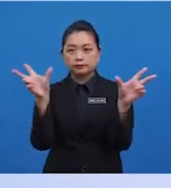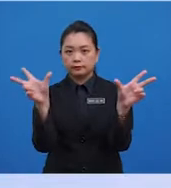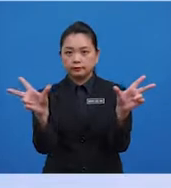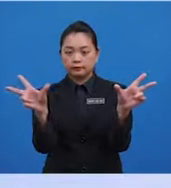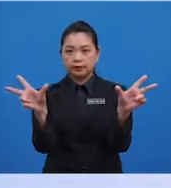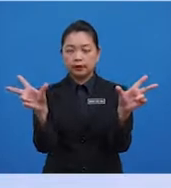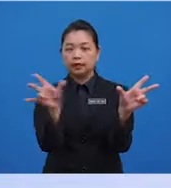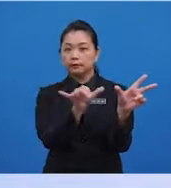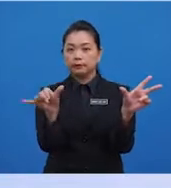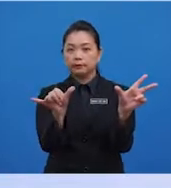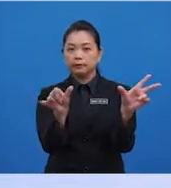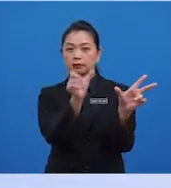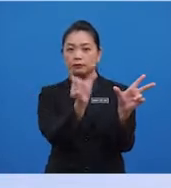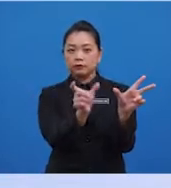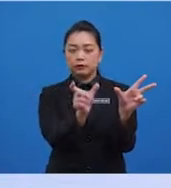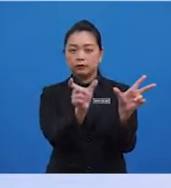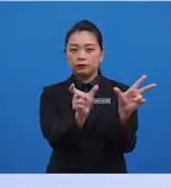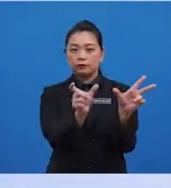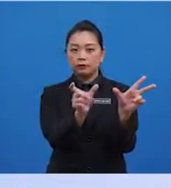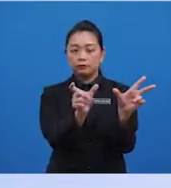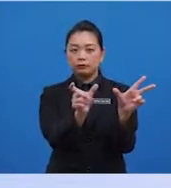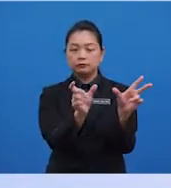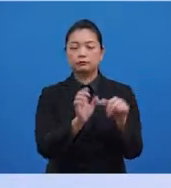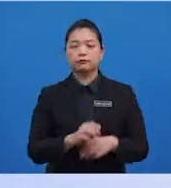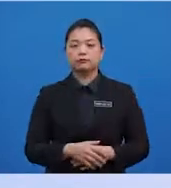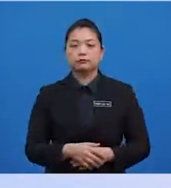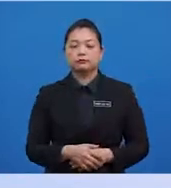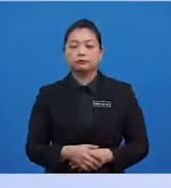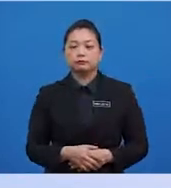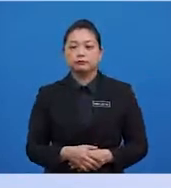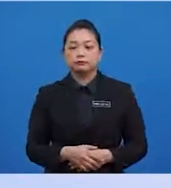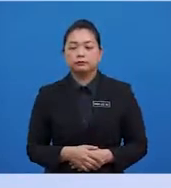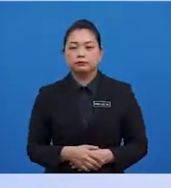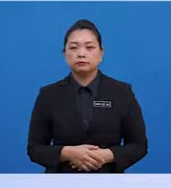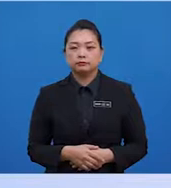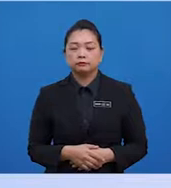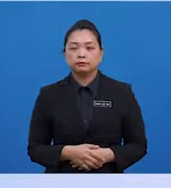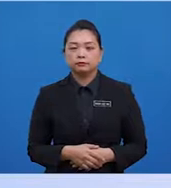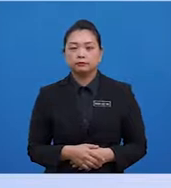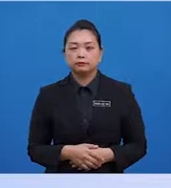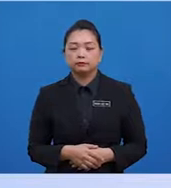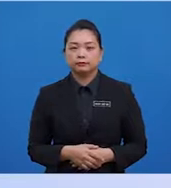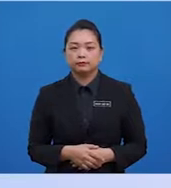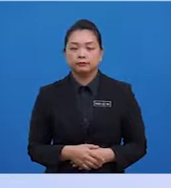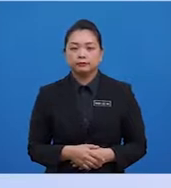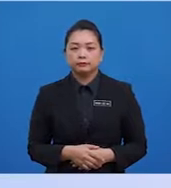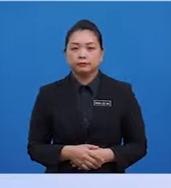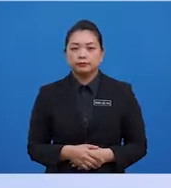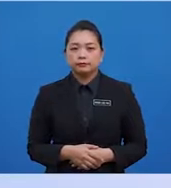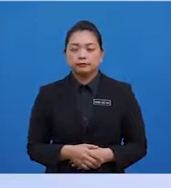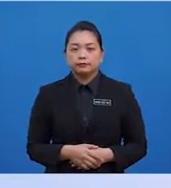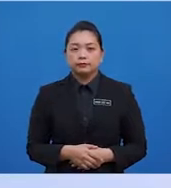11, 18, 22, 35, 40. Tutup tanda kurung dakap.